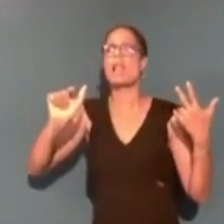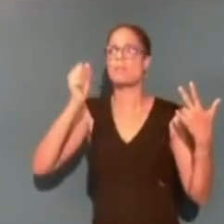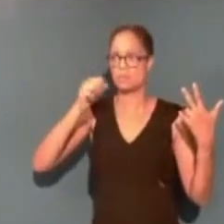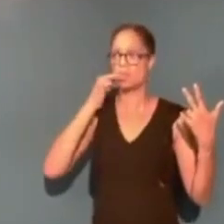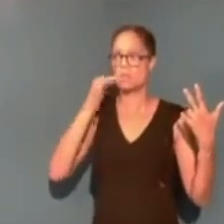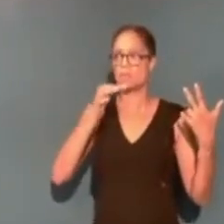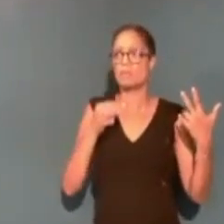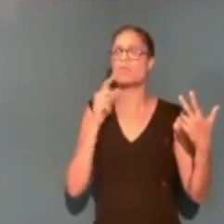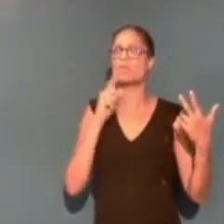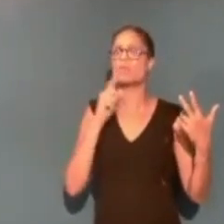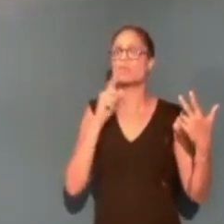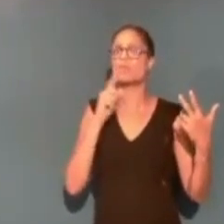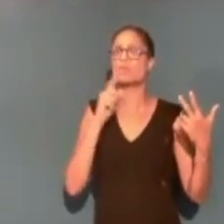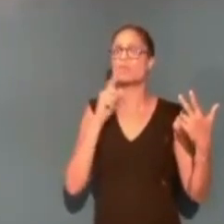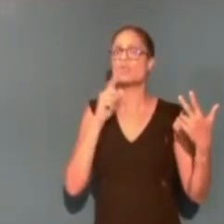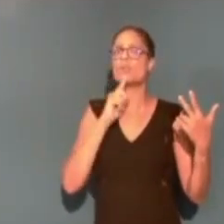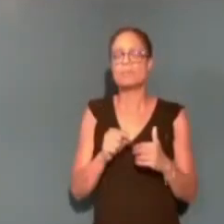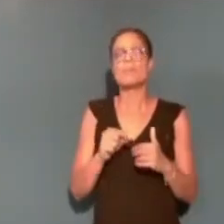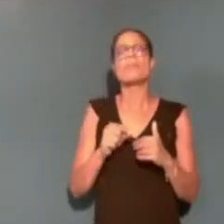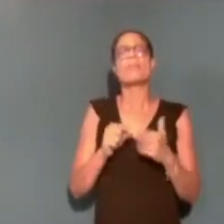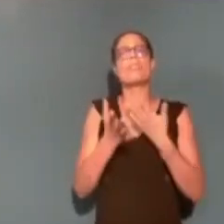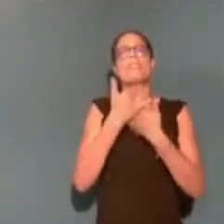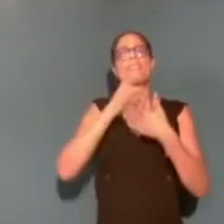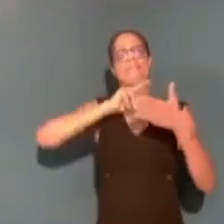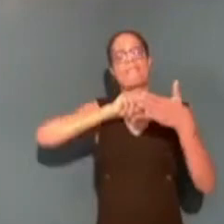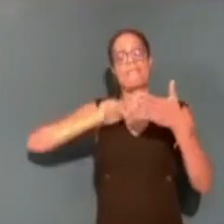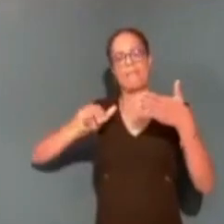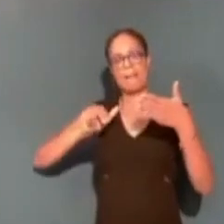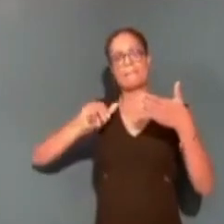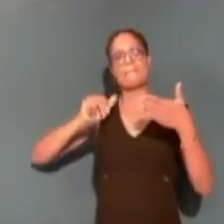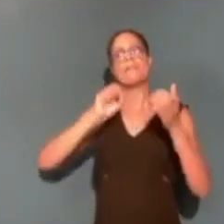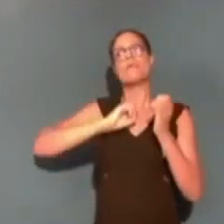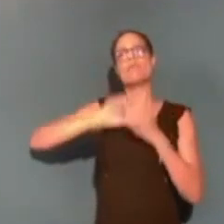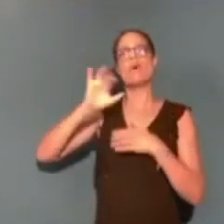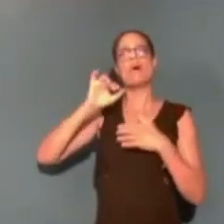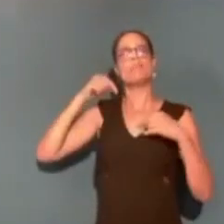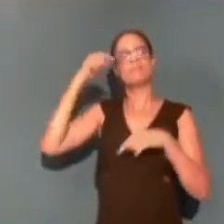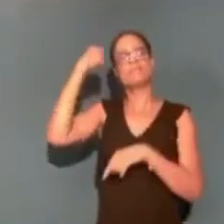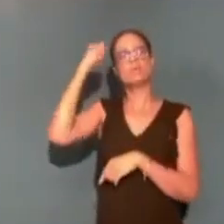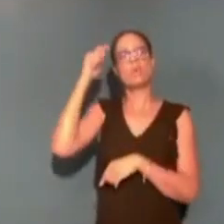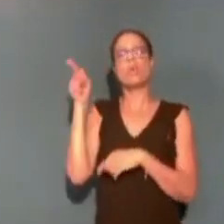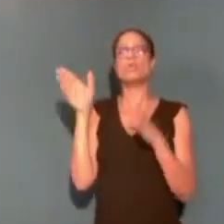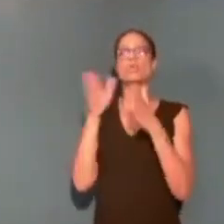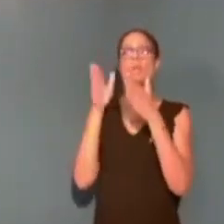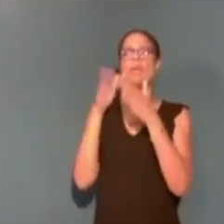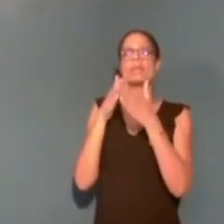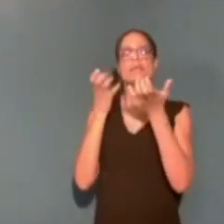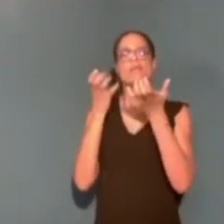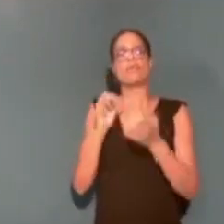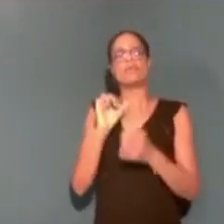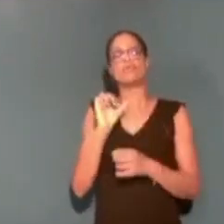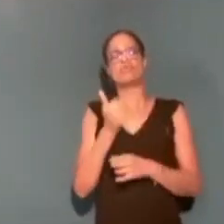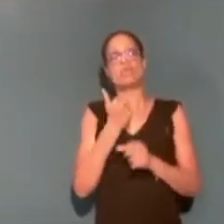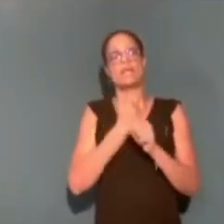depuis 2020, a été signé et adressé au président de République au titre de la réparation pour demander que chaque